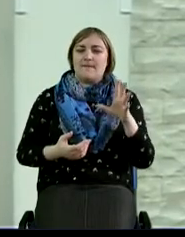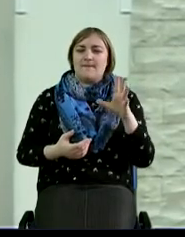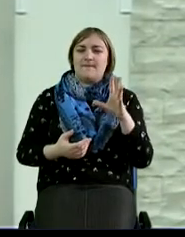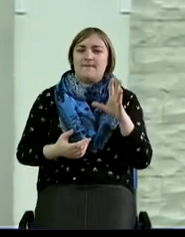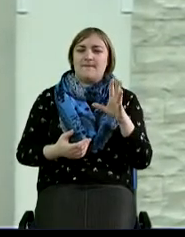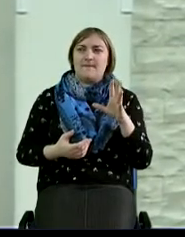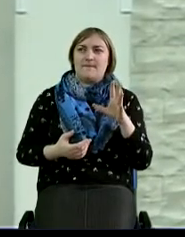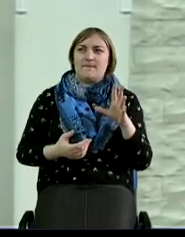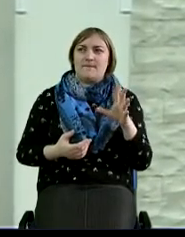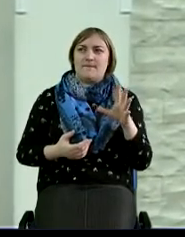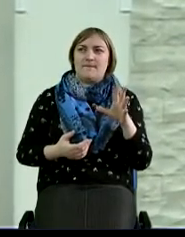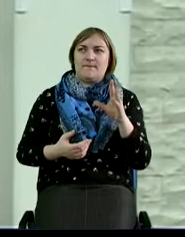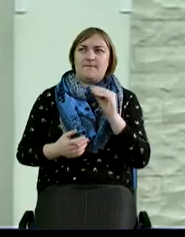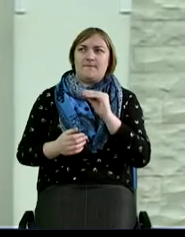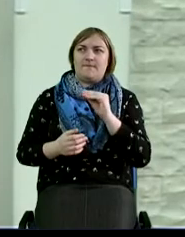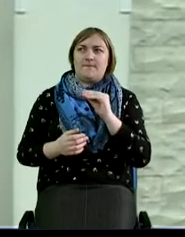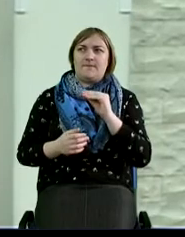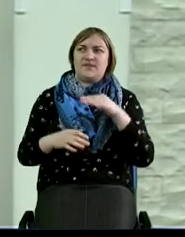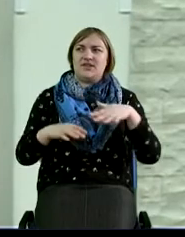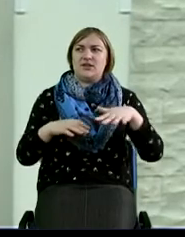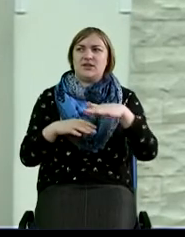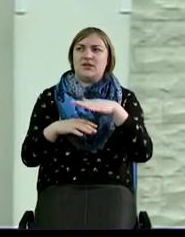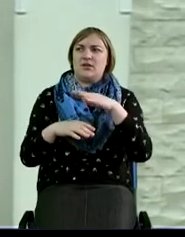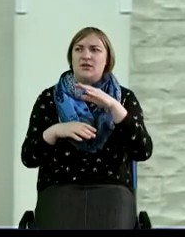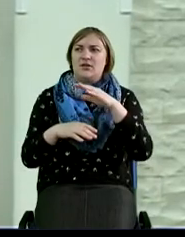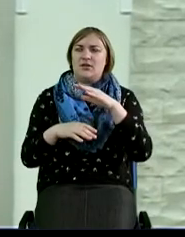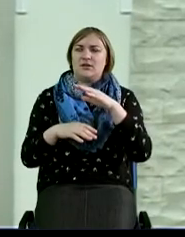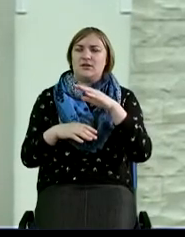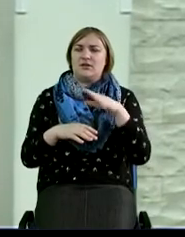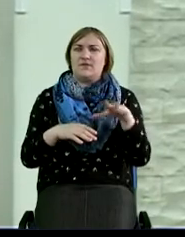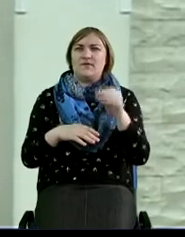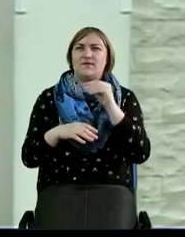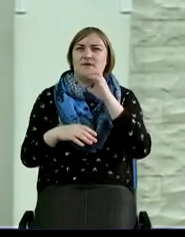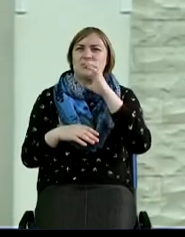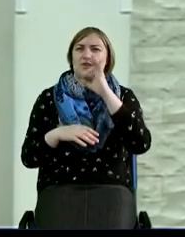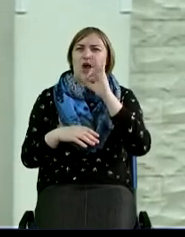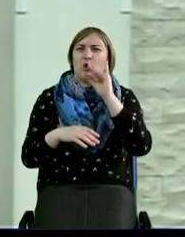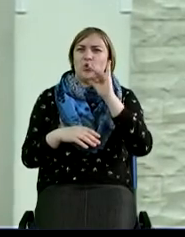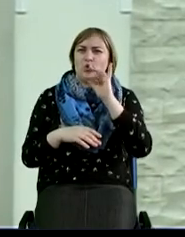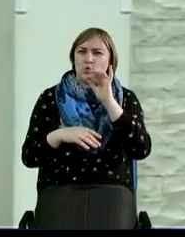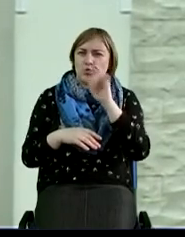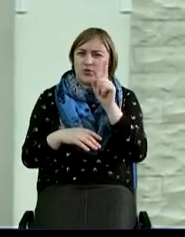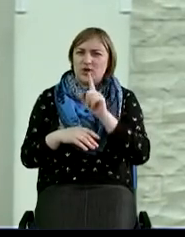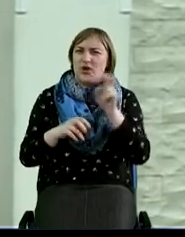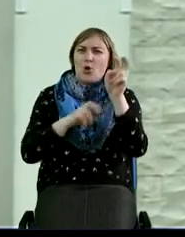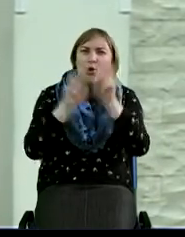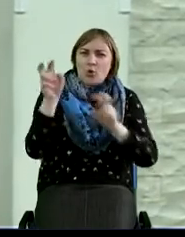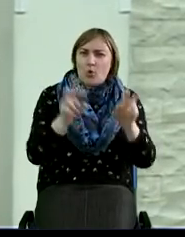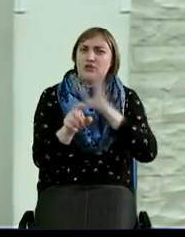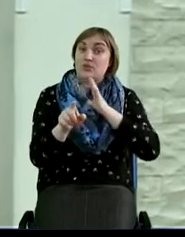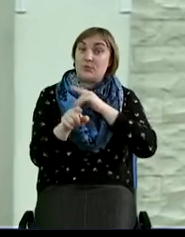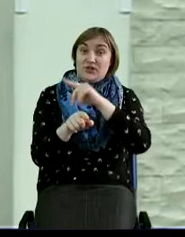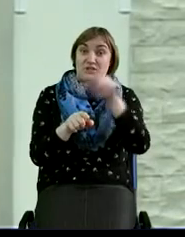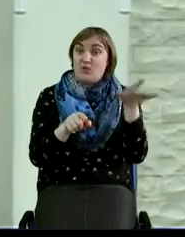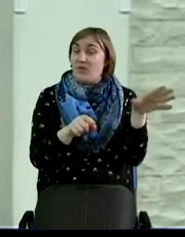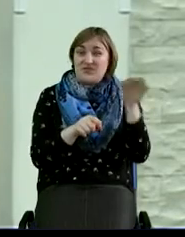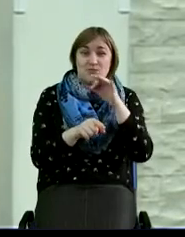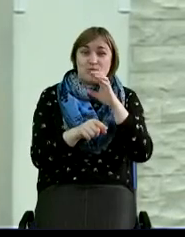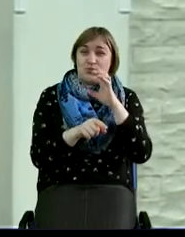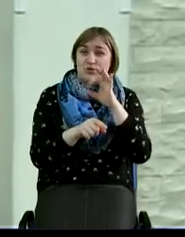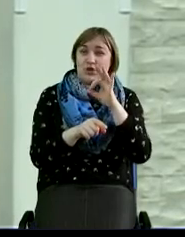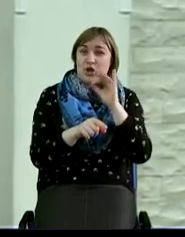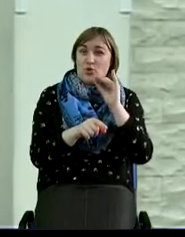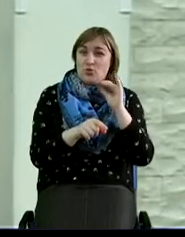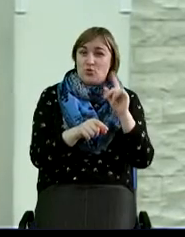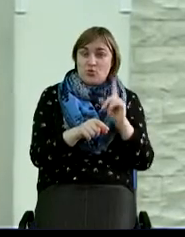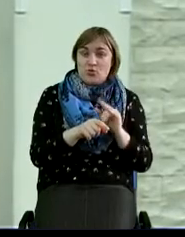или розыске за те преступления, которые он совершил. Он покаялся, пришел к Господу, но из этого розыска его никто не